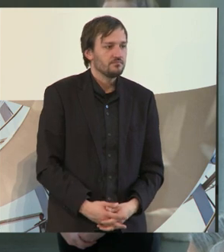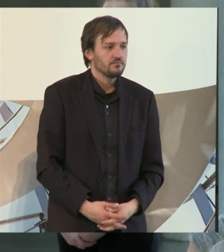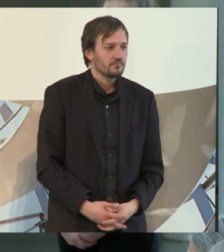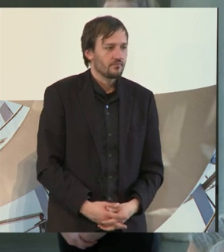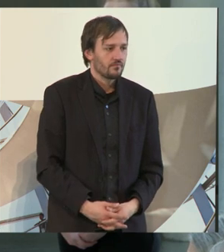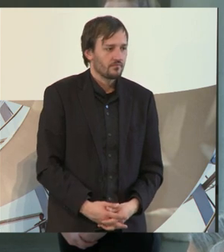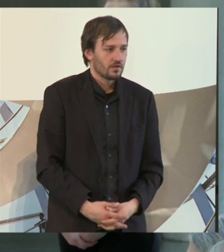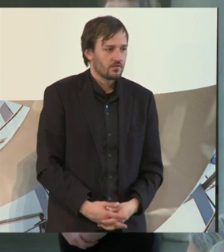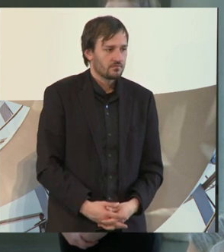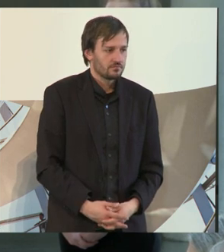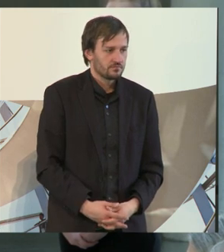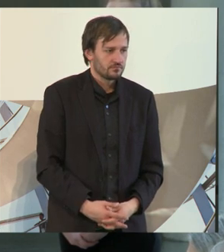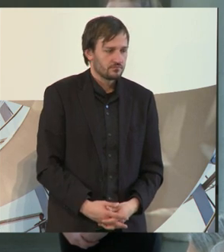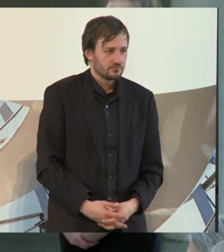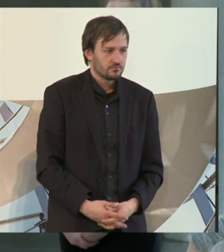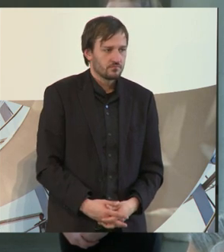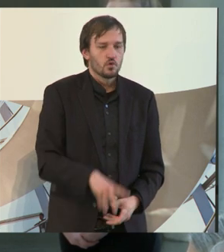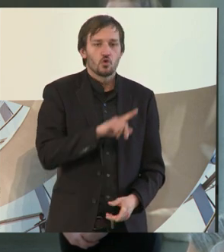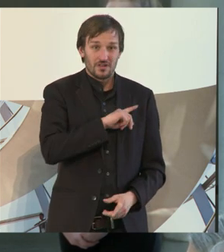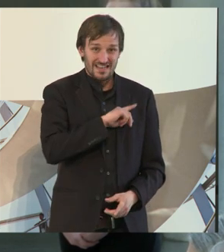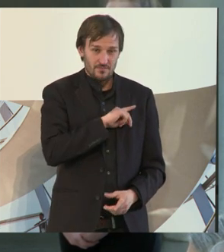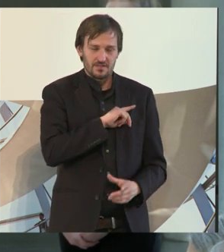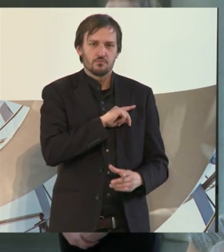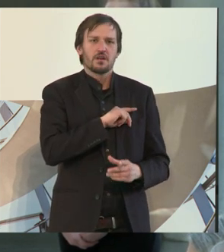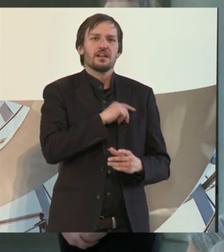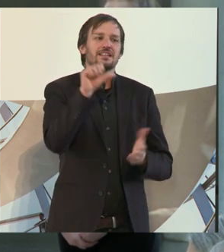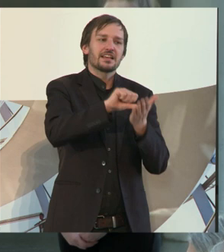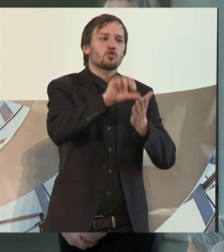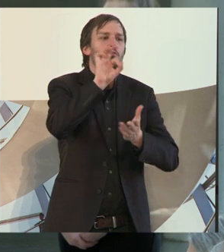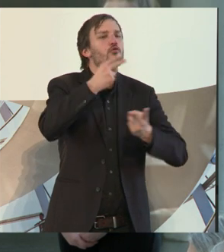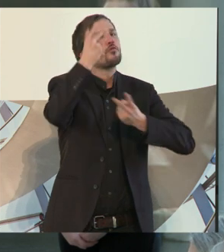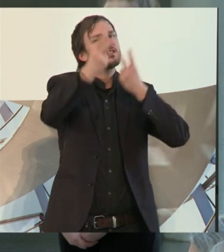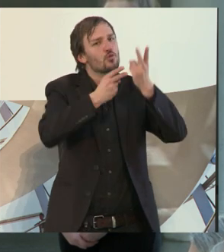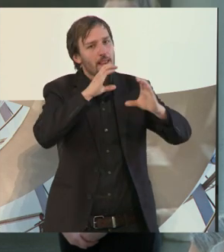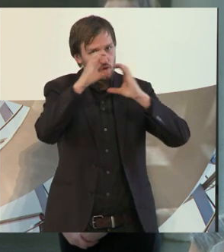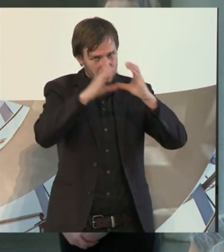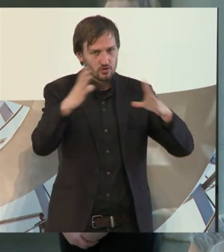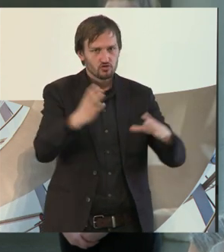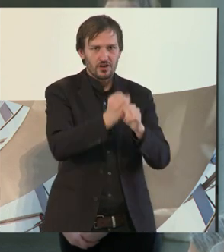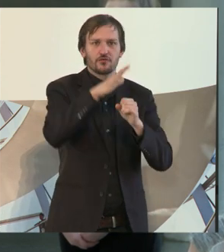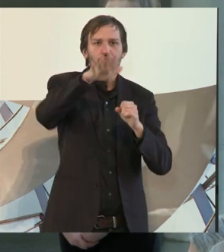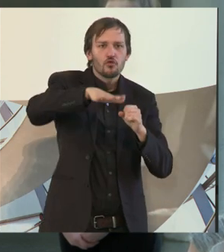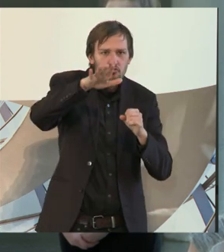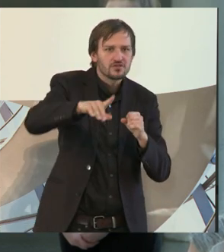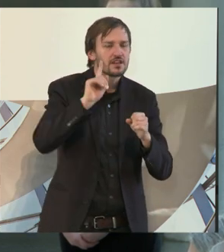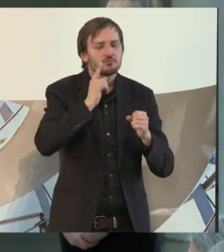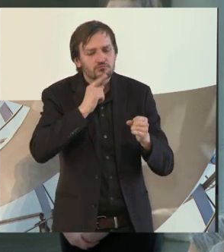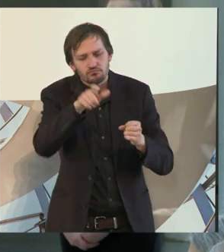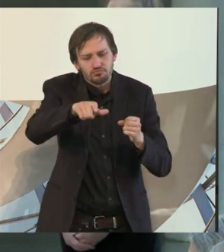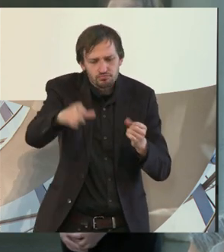Zentrum für Visuellkommunikation, da haben wir bereits schon 15 Leute eingestellt,